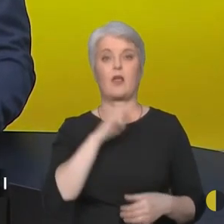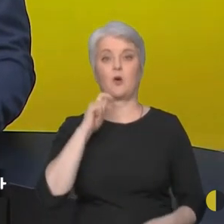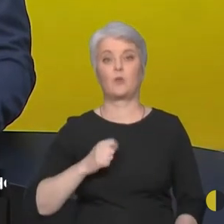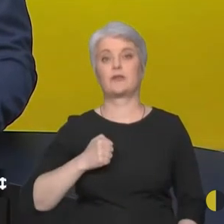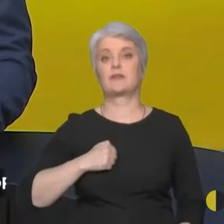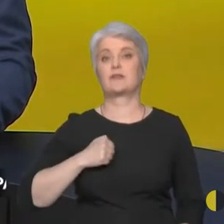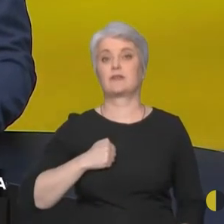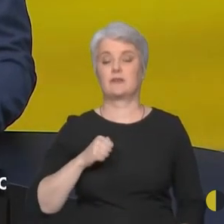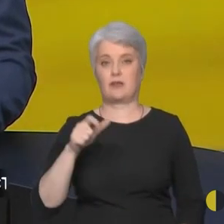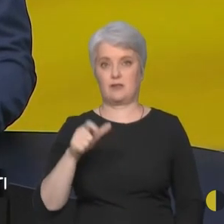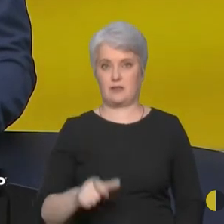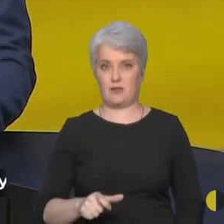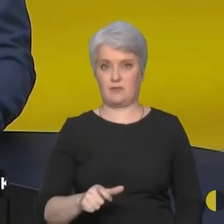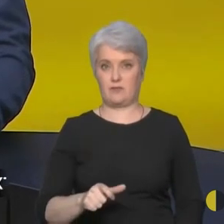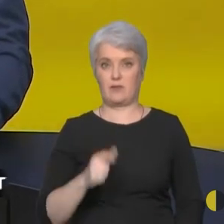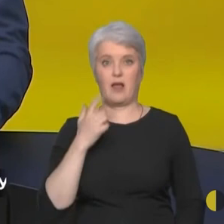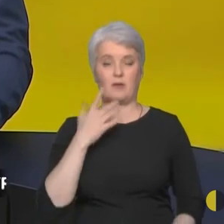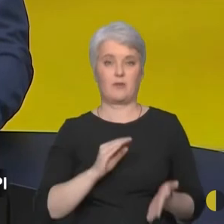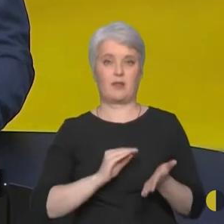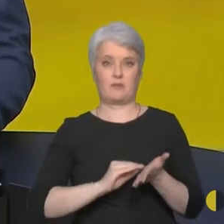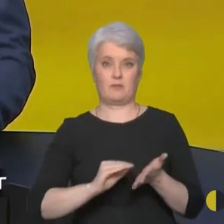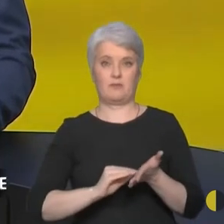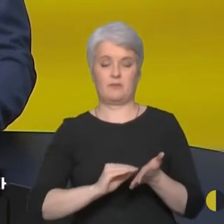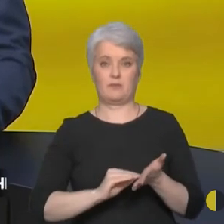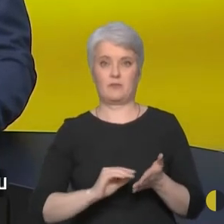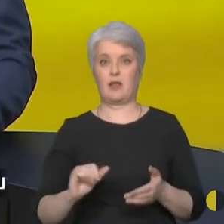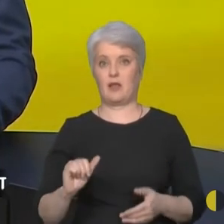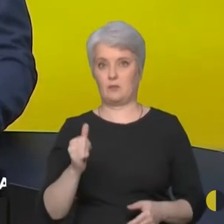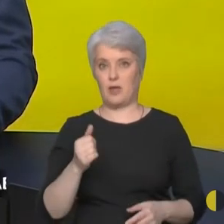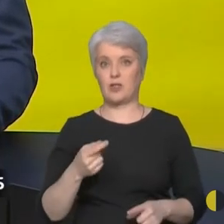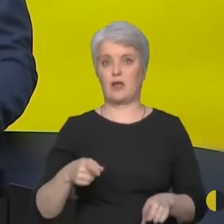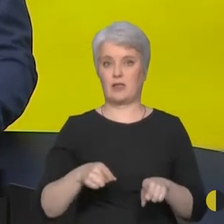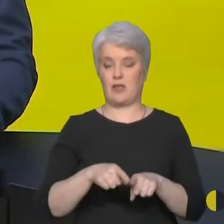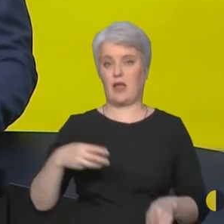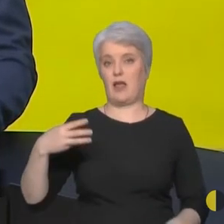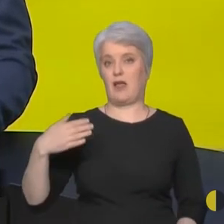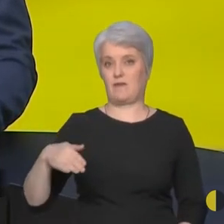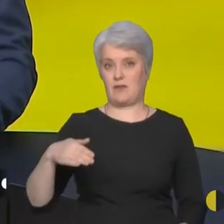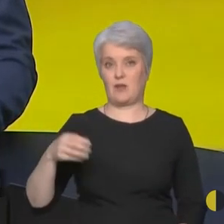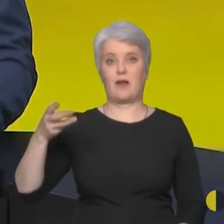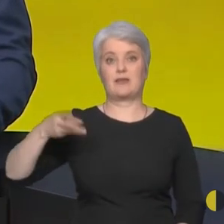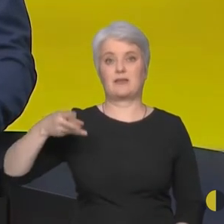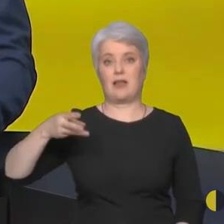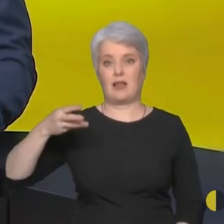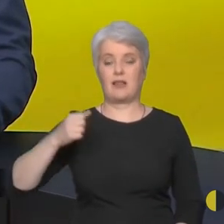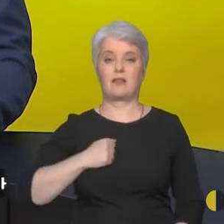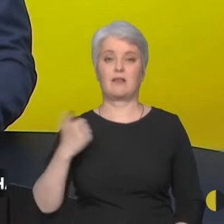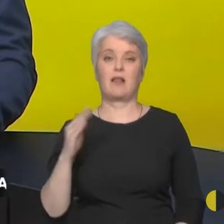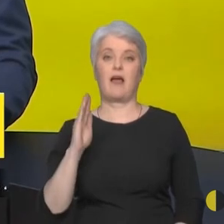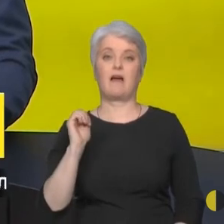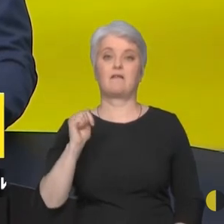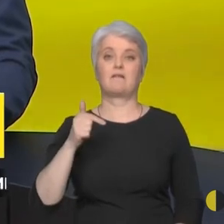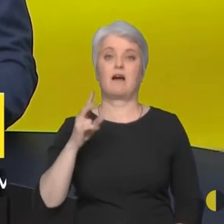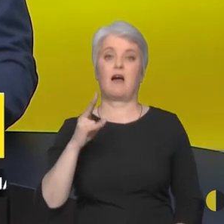За даними американського медіа, перше відео зняли найменці Вагнера. Воно було опубліковане на проросійському каналі у